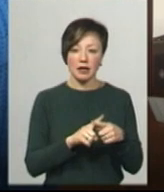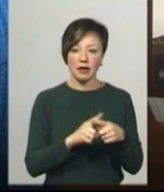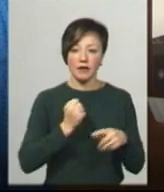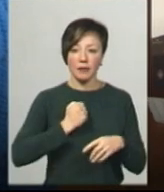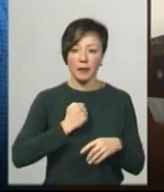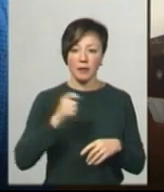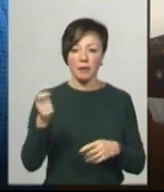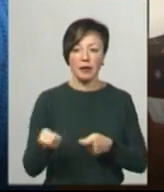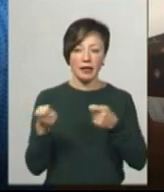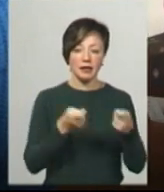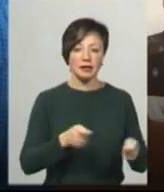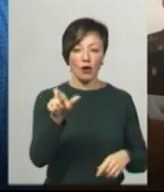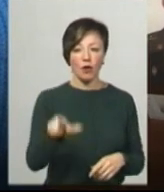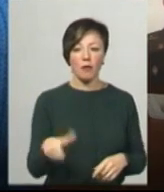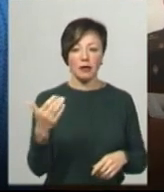громадянин США,